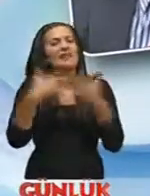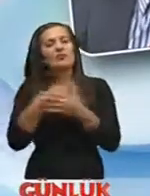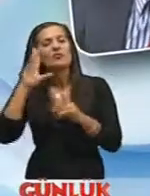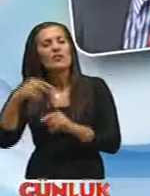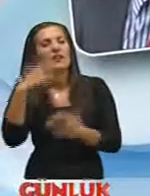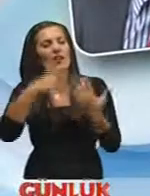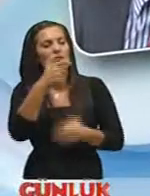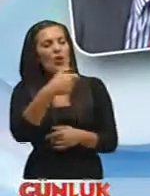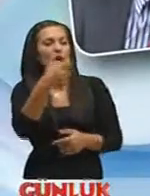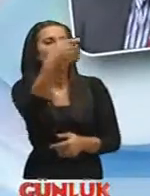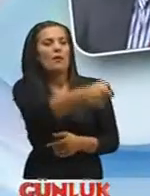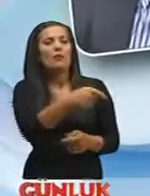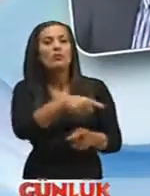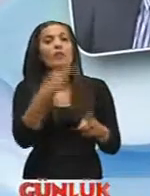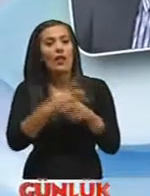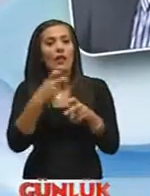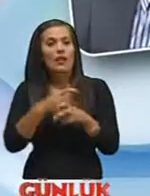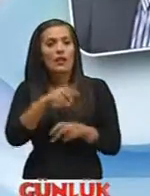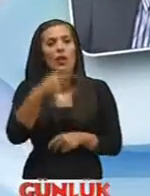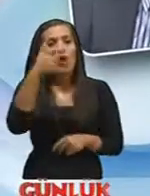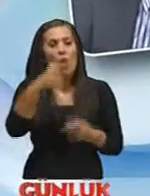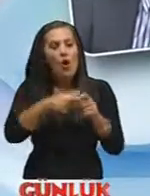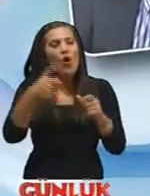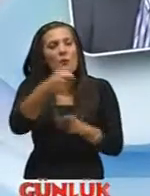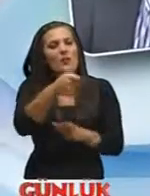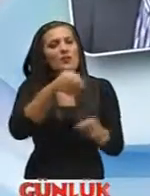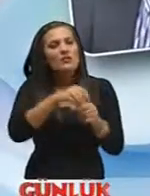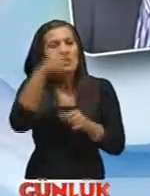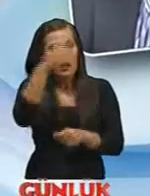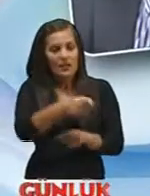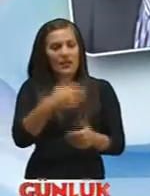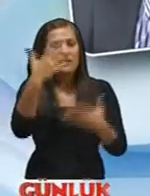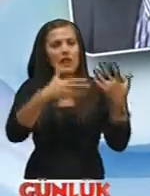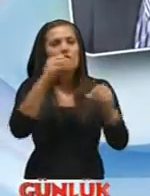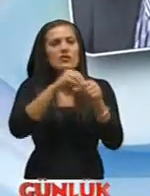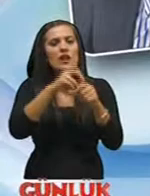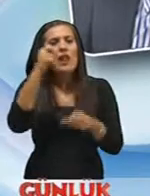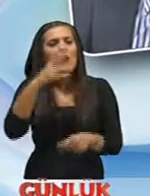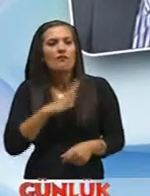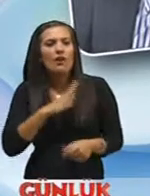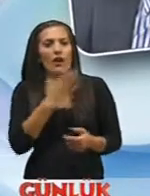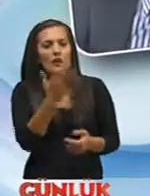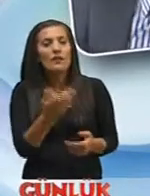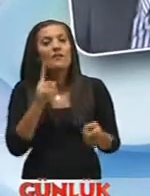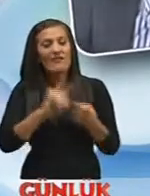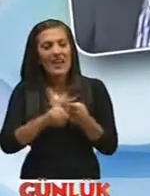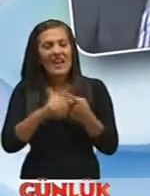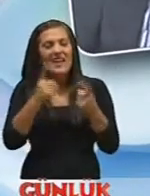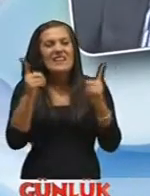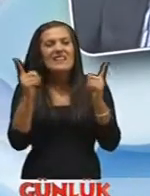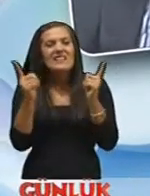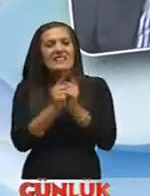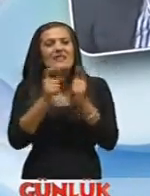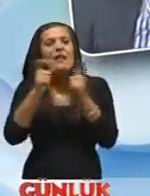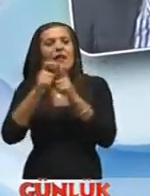bu da bir risktir bizim için niye? kumandadan kapatıldığı zaman televizyonun içinde elektrik hala vardır ve kısa devre